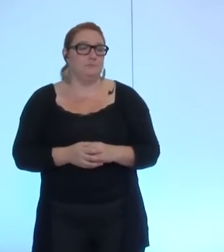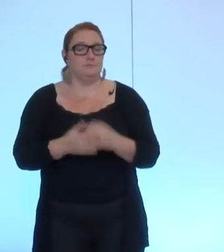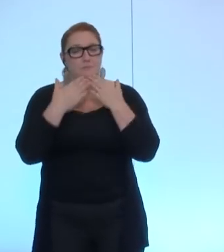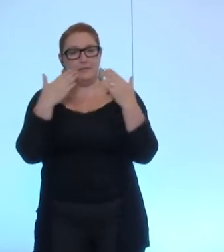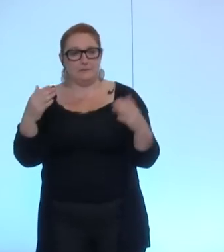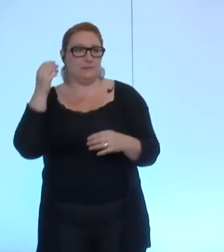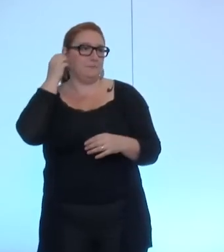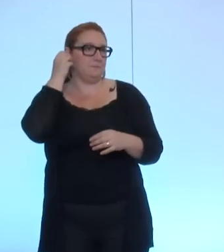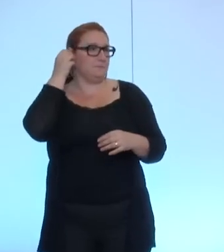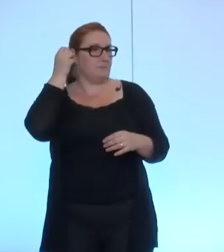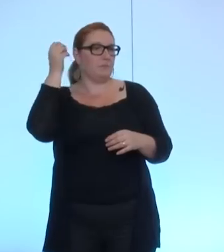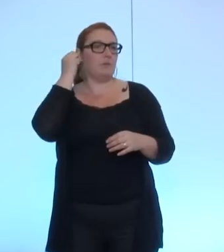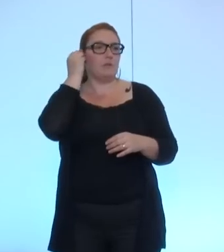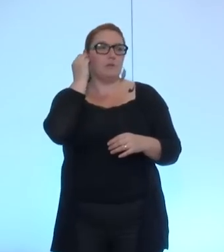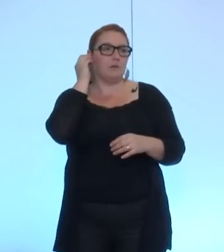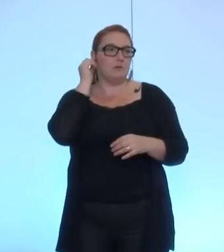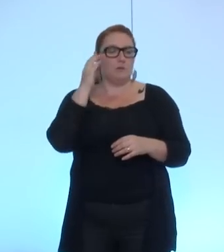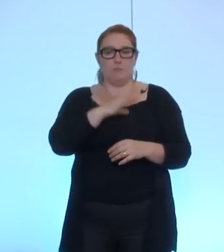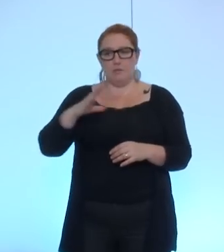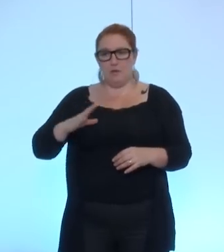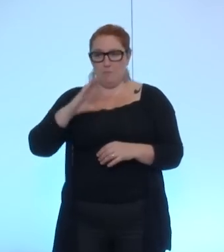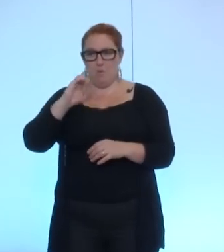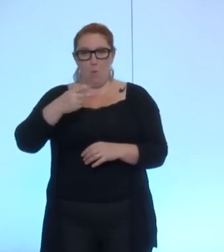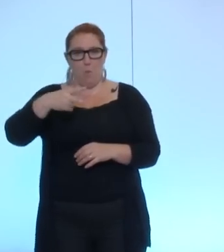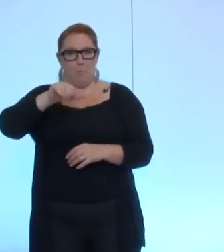Madame Comparat merci d'autres prises de parole